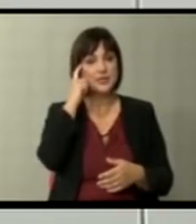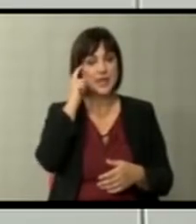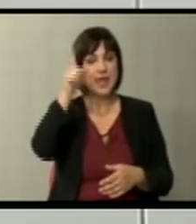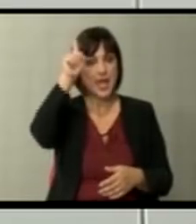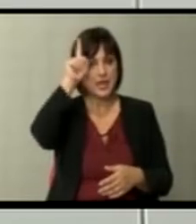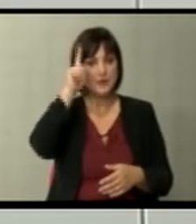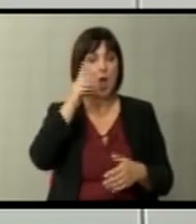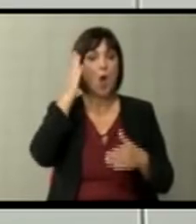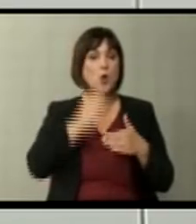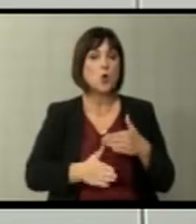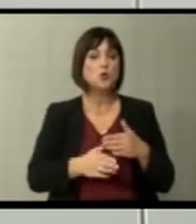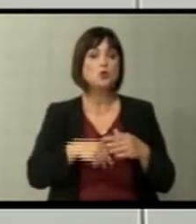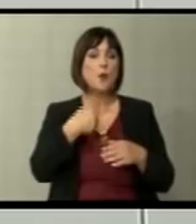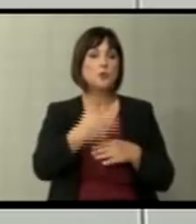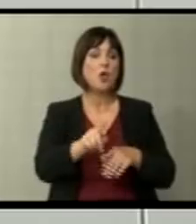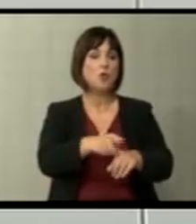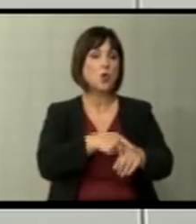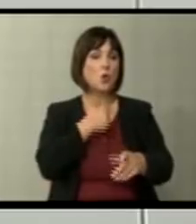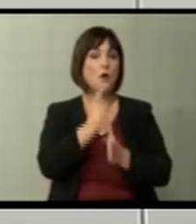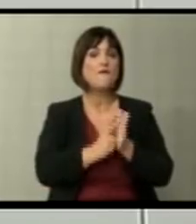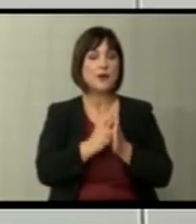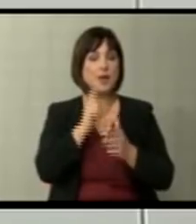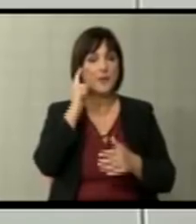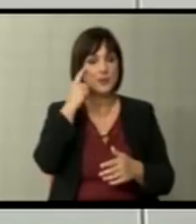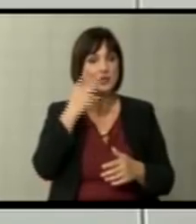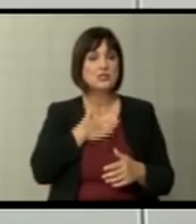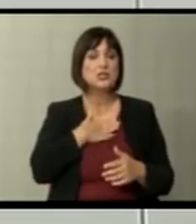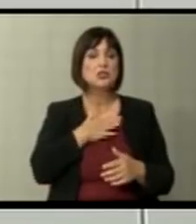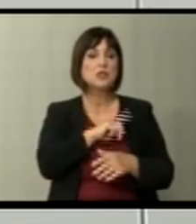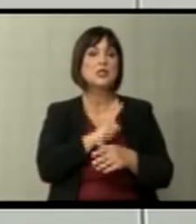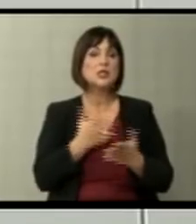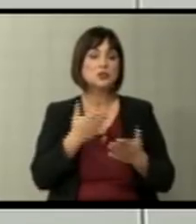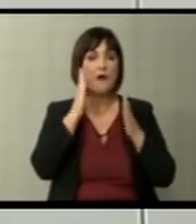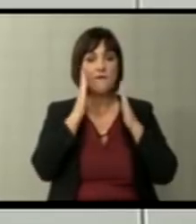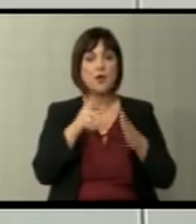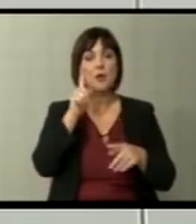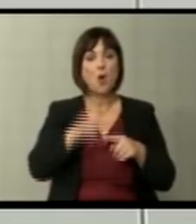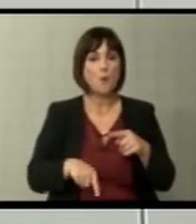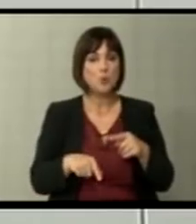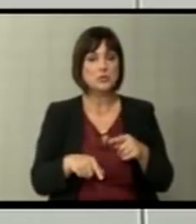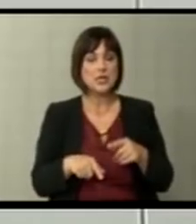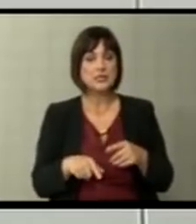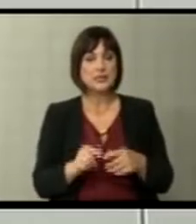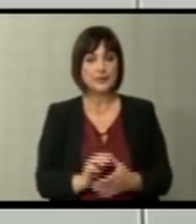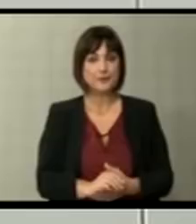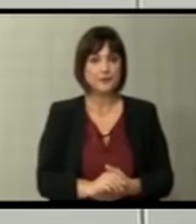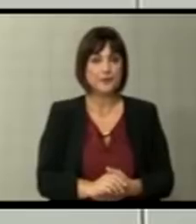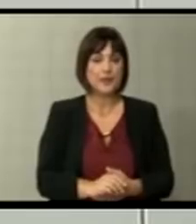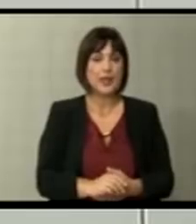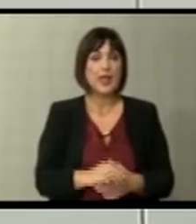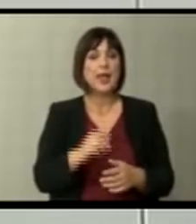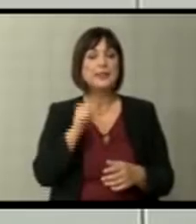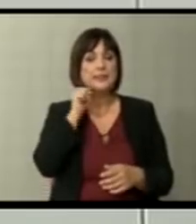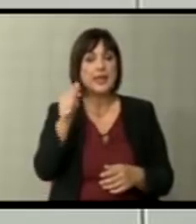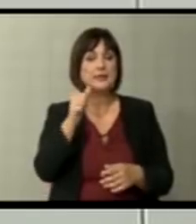германците, конешно, по долгу време, што мислам дека е нашата сила и зашто верувам дека во последните ден и пол-два